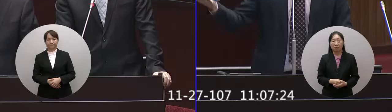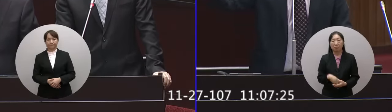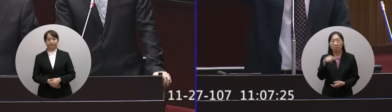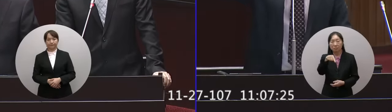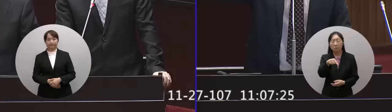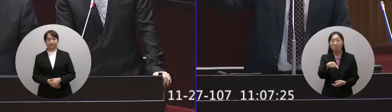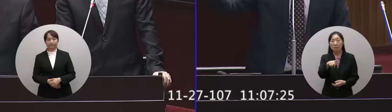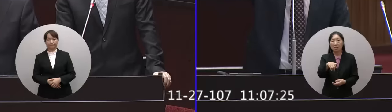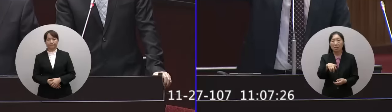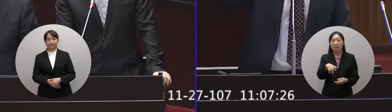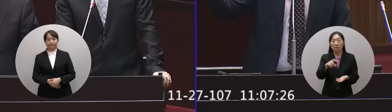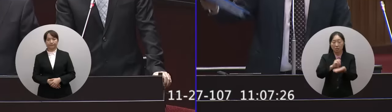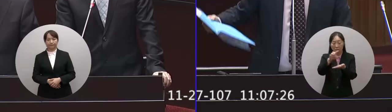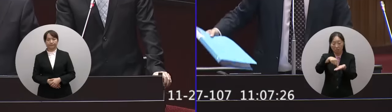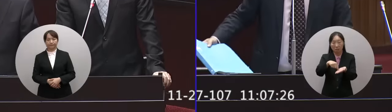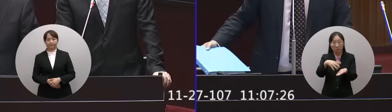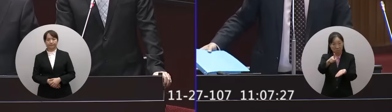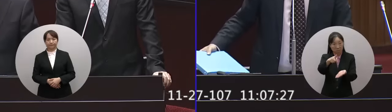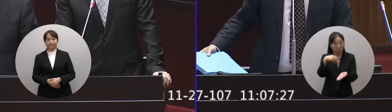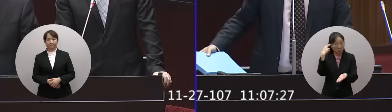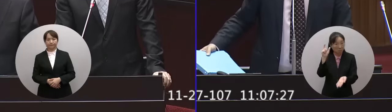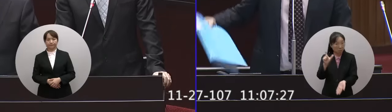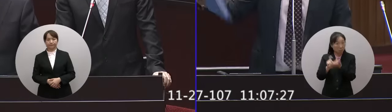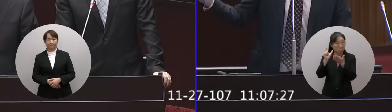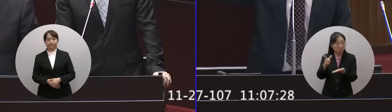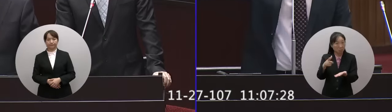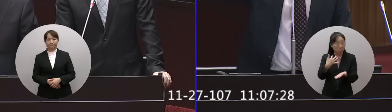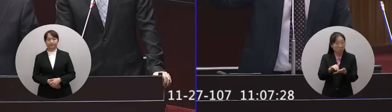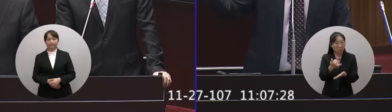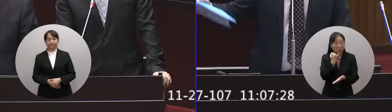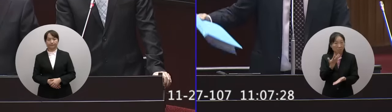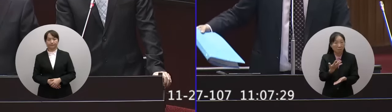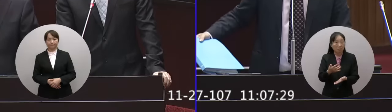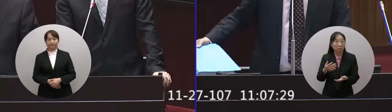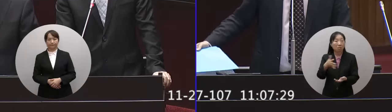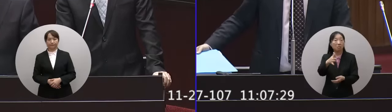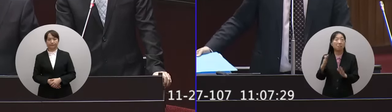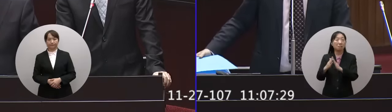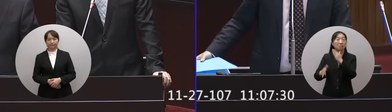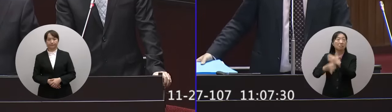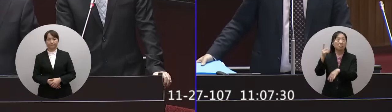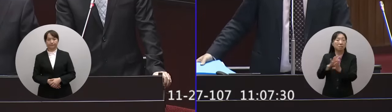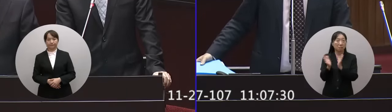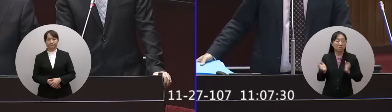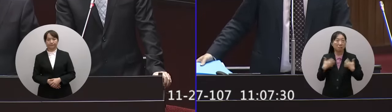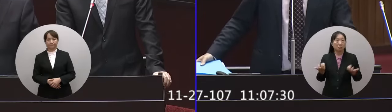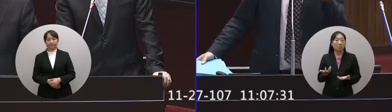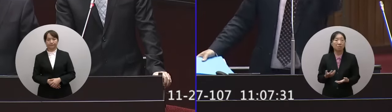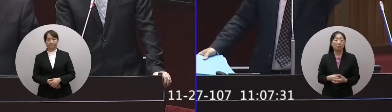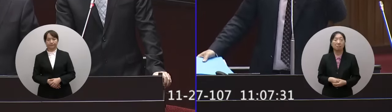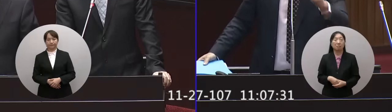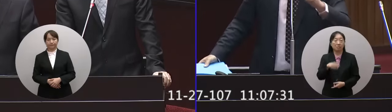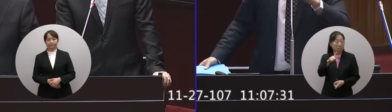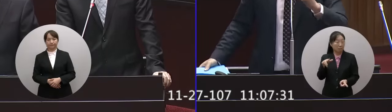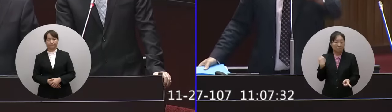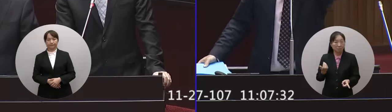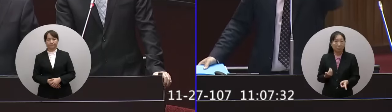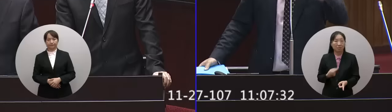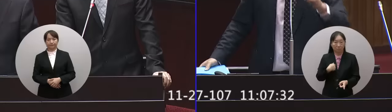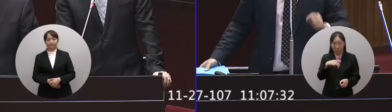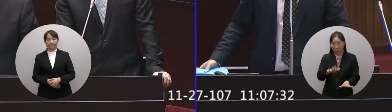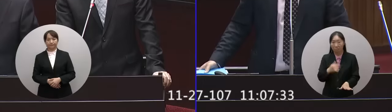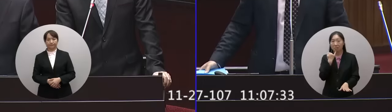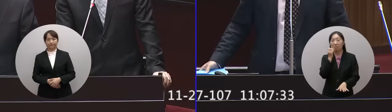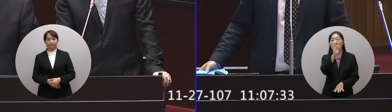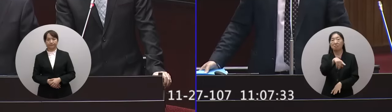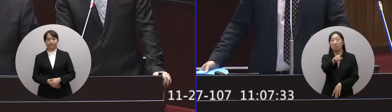這樣的調查報告及格喔為什麼家屬會憤怒你不知道我可以